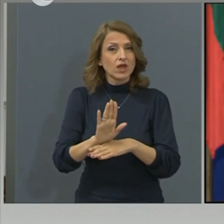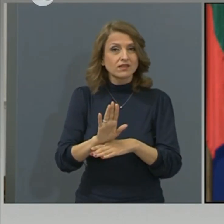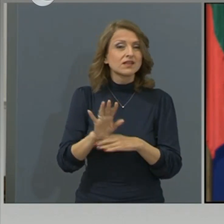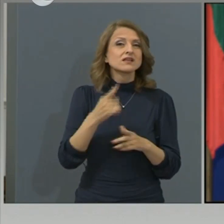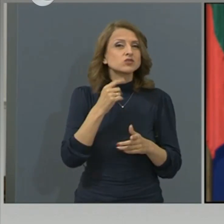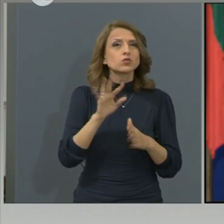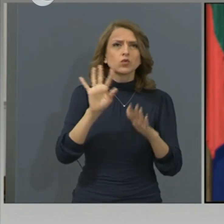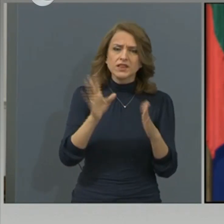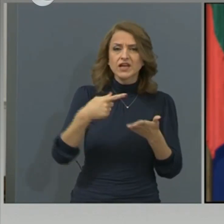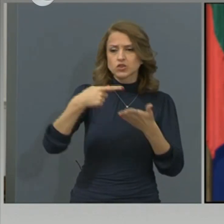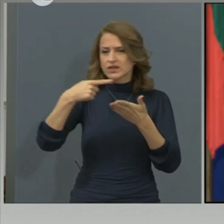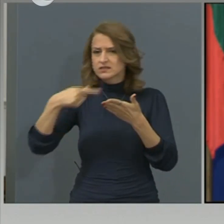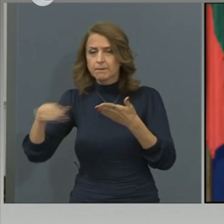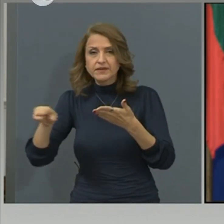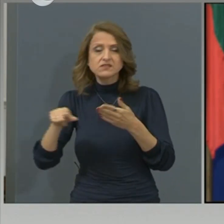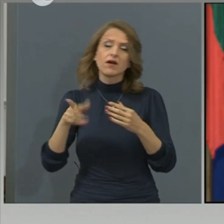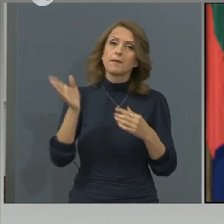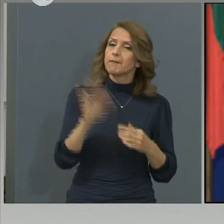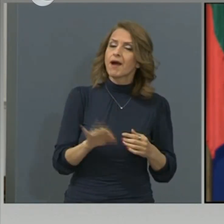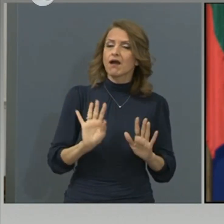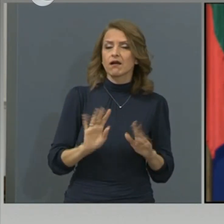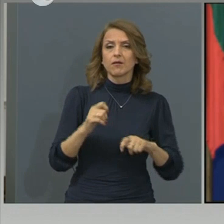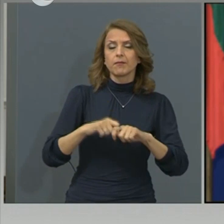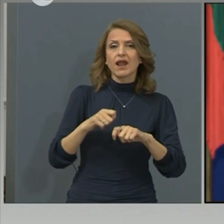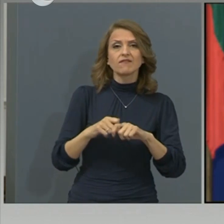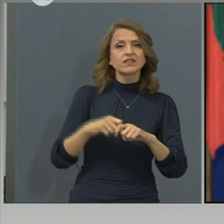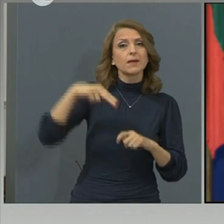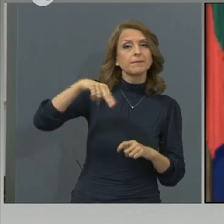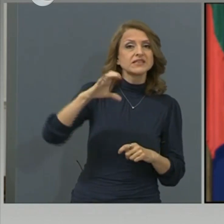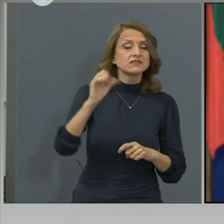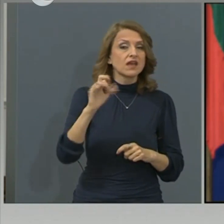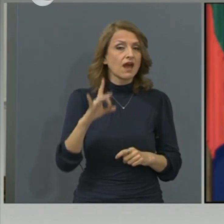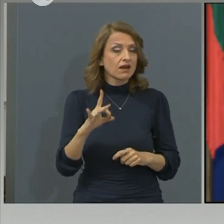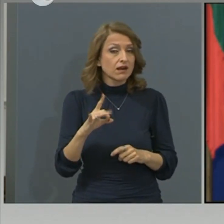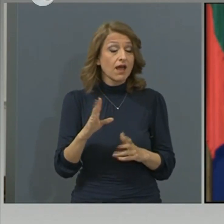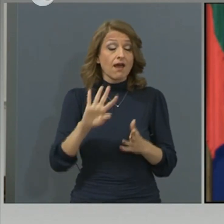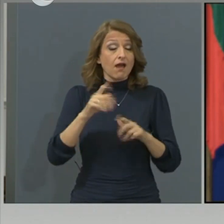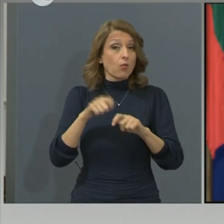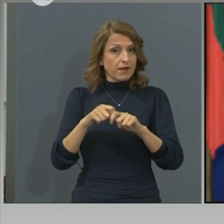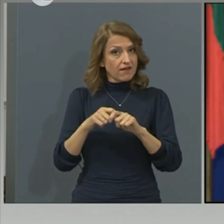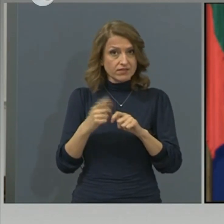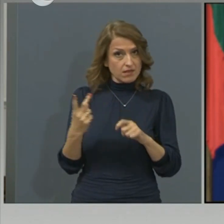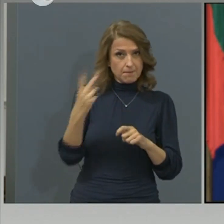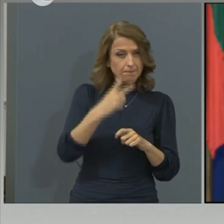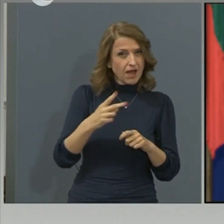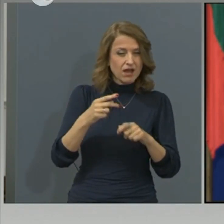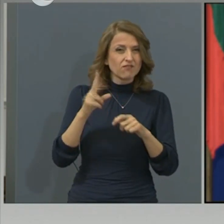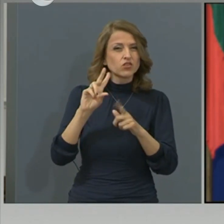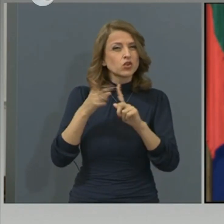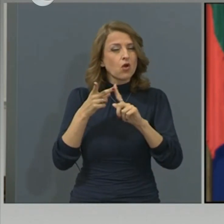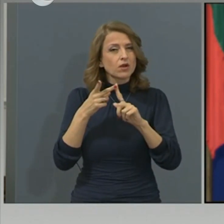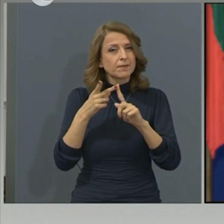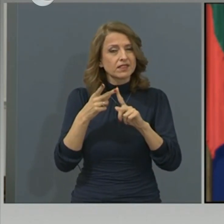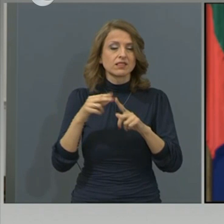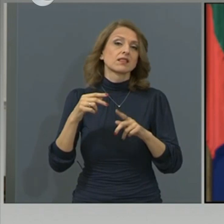пак правите втори ПСР тестове и кога ще бъдат направени вторите тестове на депутатите, ако ще има такива? Мисля се такава възможност, но вече